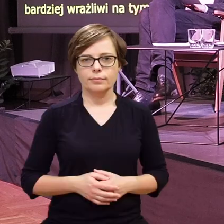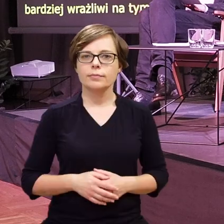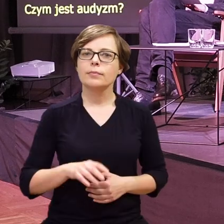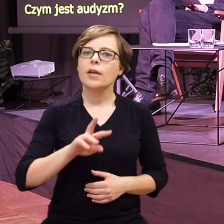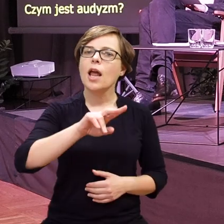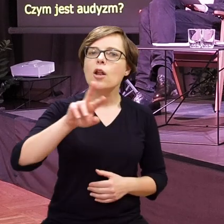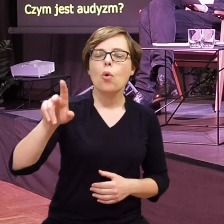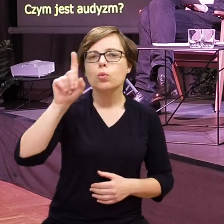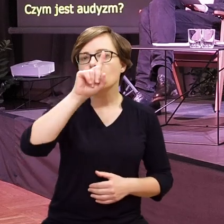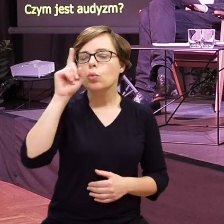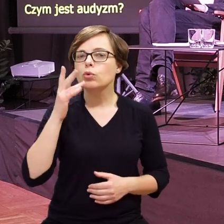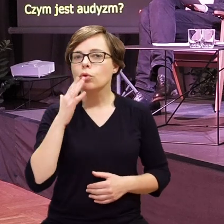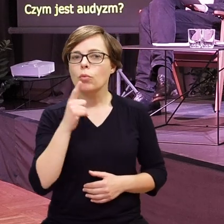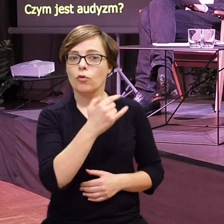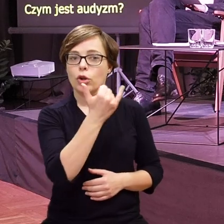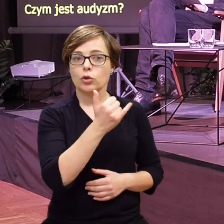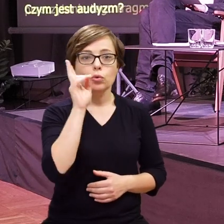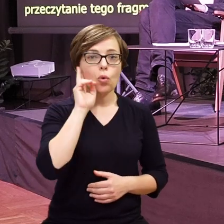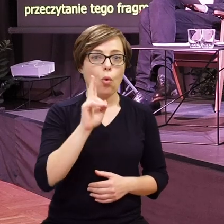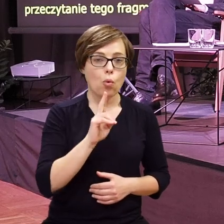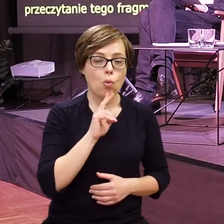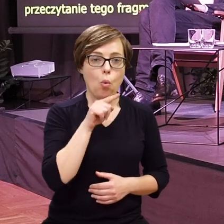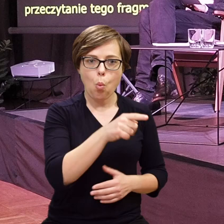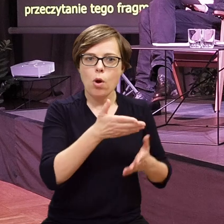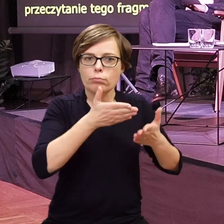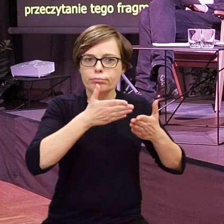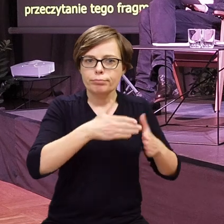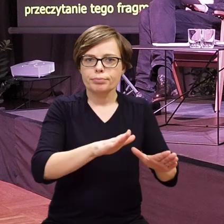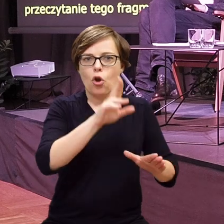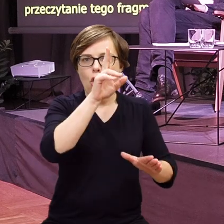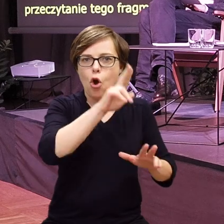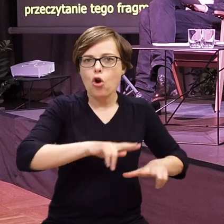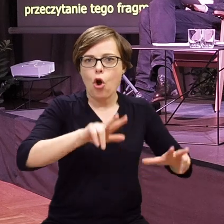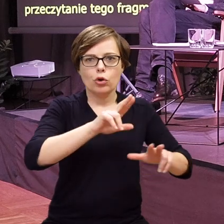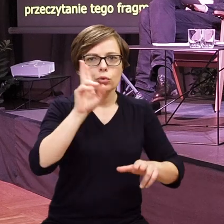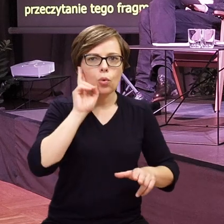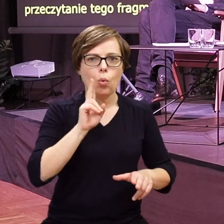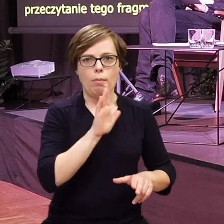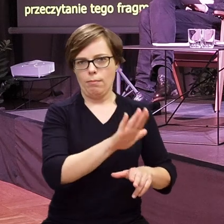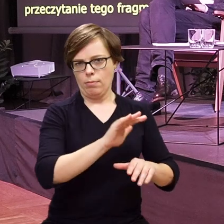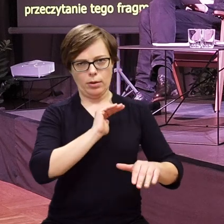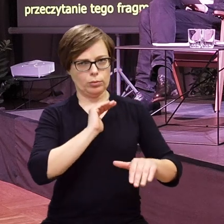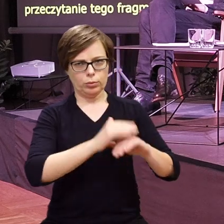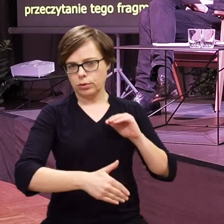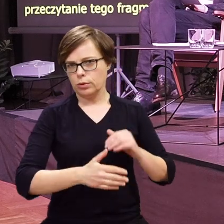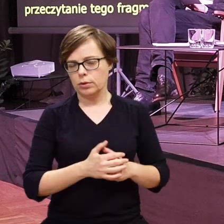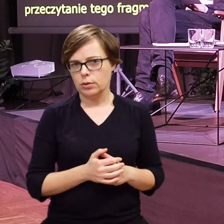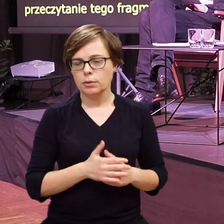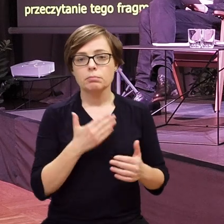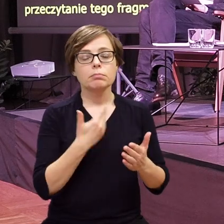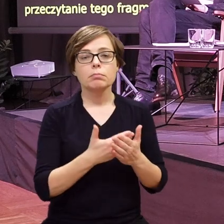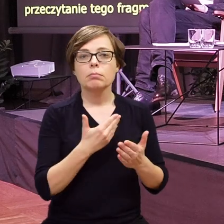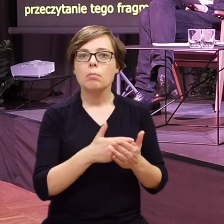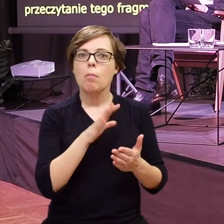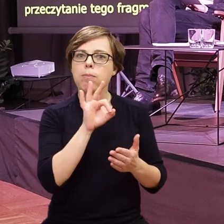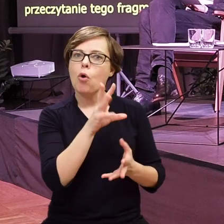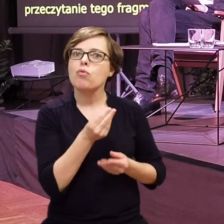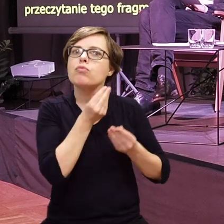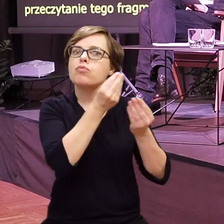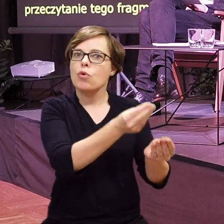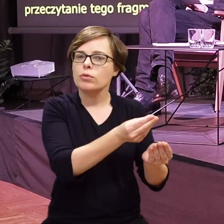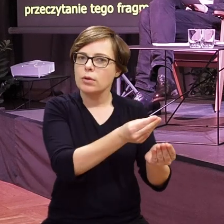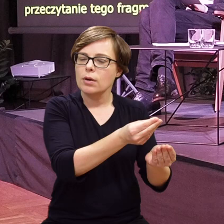Niektórzy mówią, że głuche dziecko, które przychodzi na świat w głuchej rodzinie, ma szczęście. Dostaje coś,